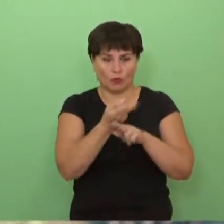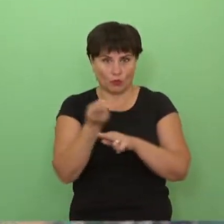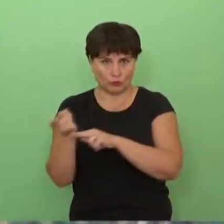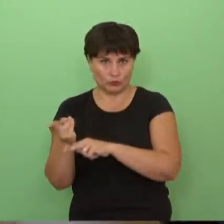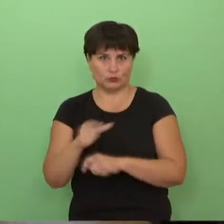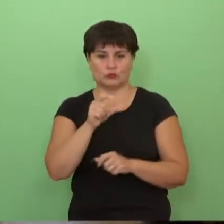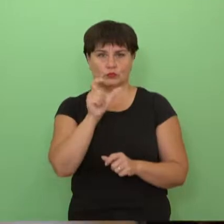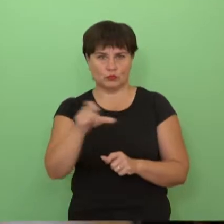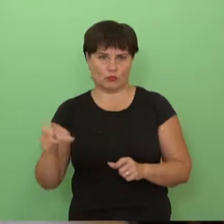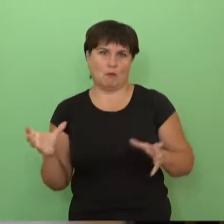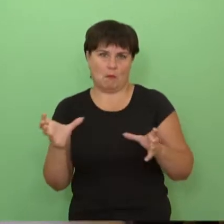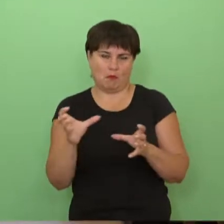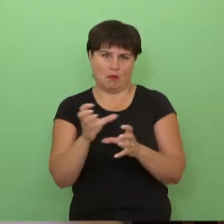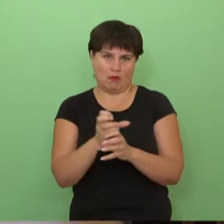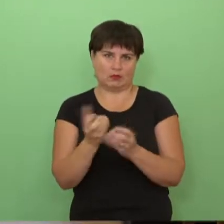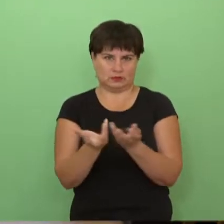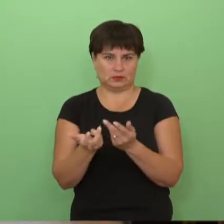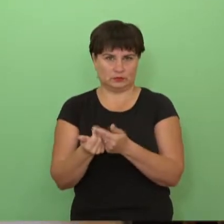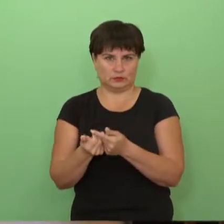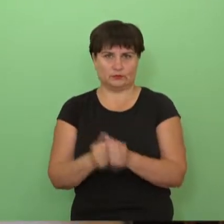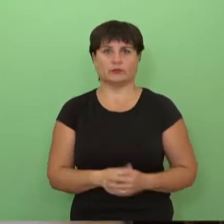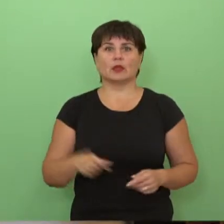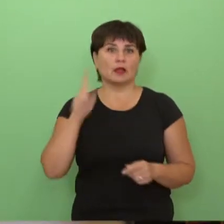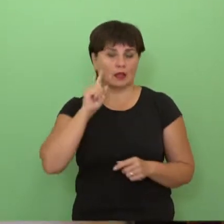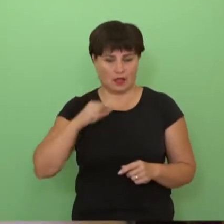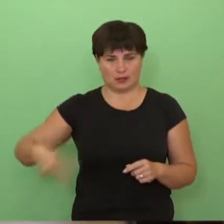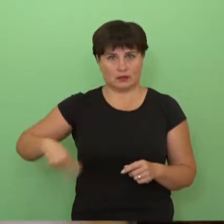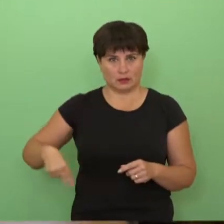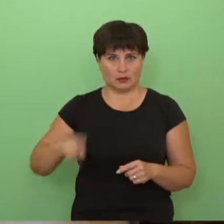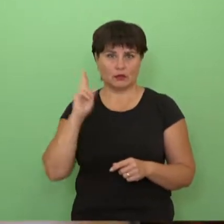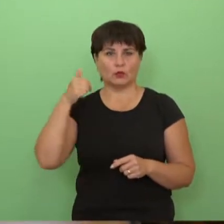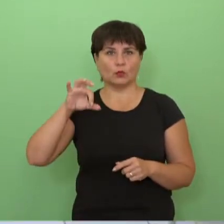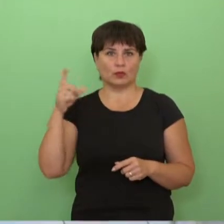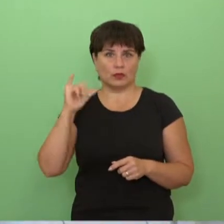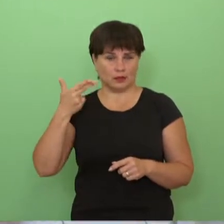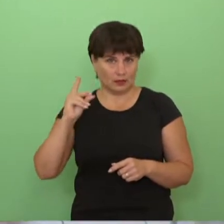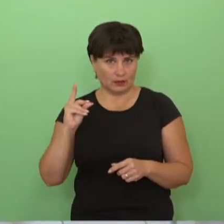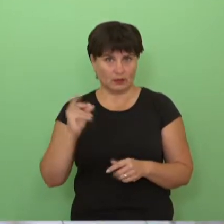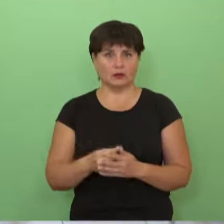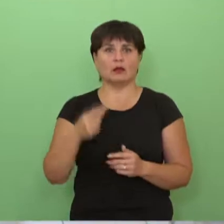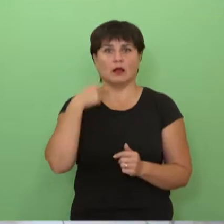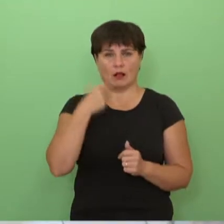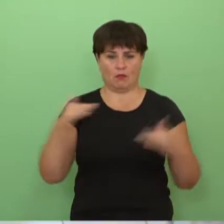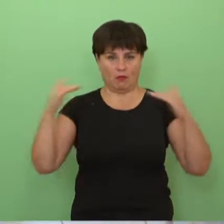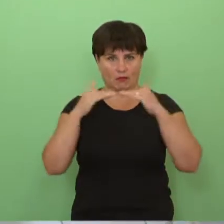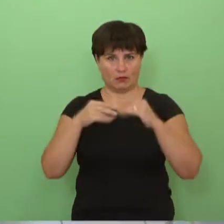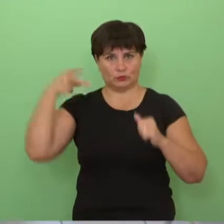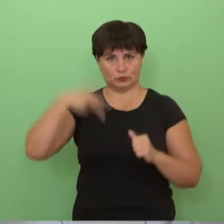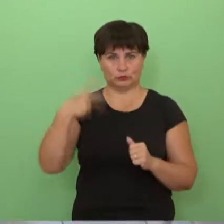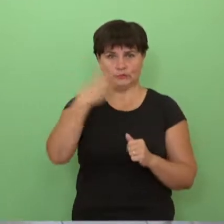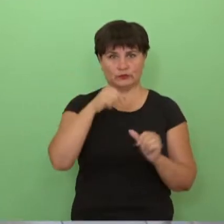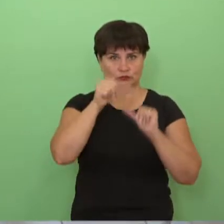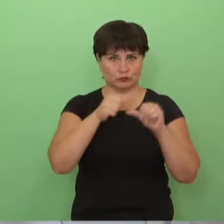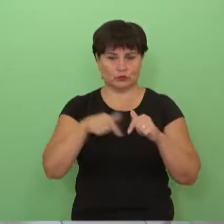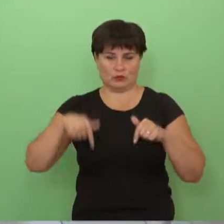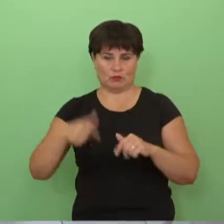mažėja. Kėdainių ligoninėje laikinai einanti direktorės pareigas Rita Kodienė pažymėjo. Juk lyginti 2020 ir